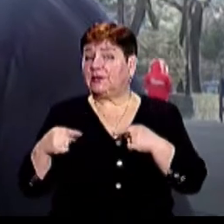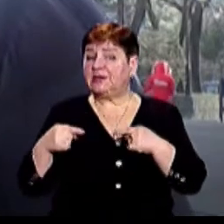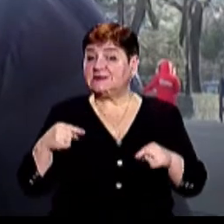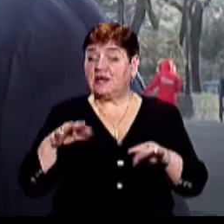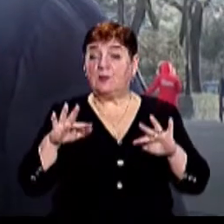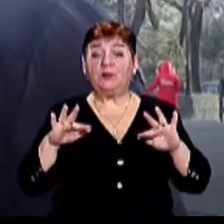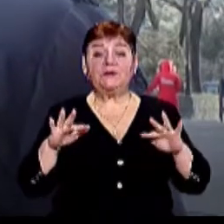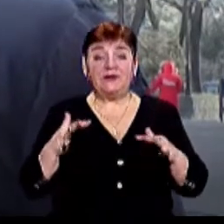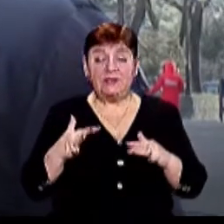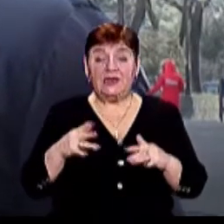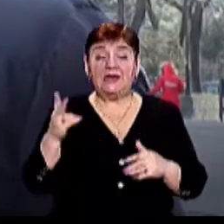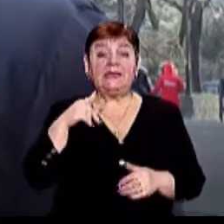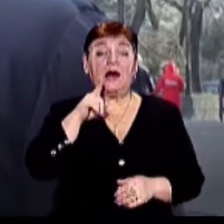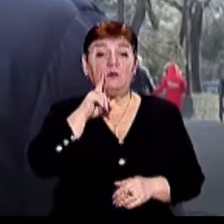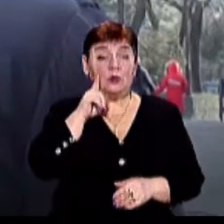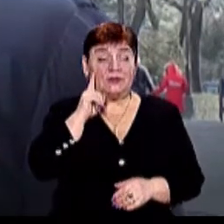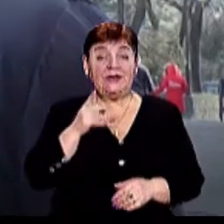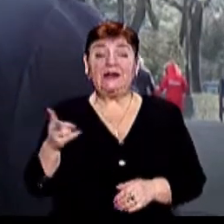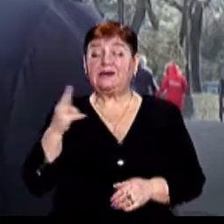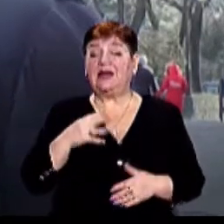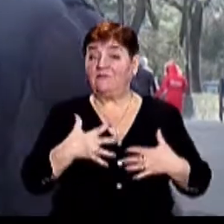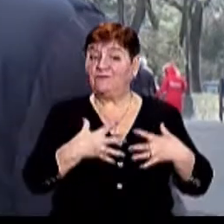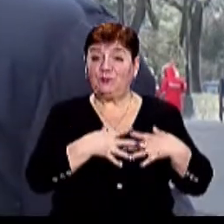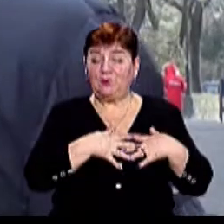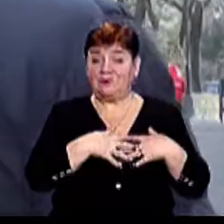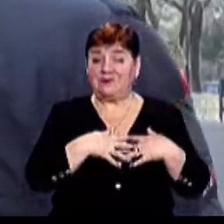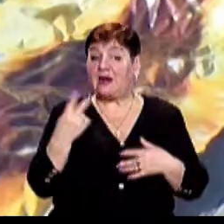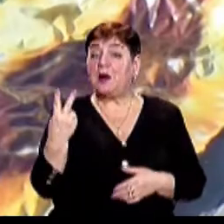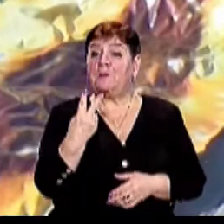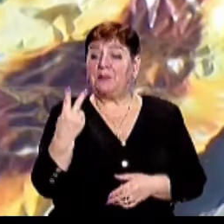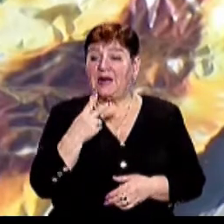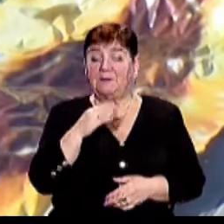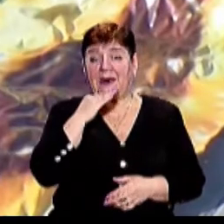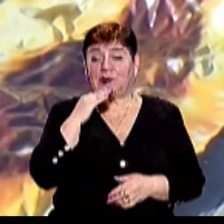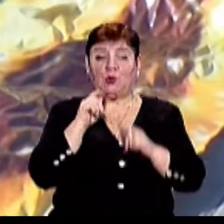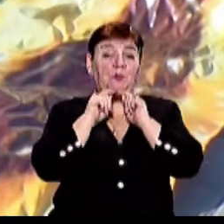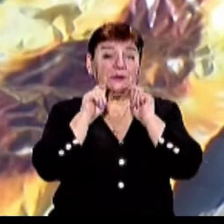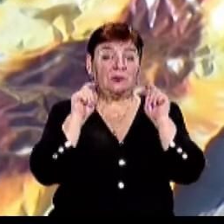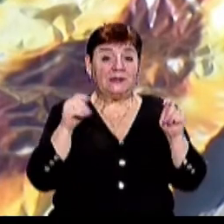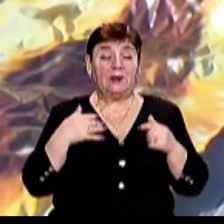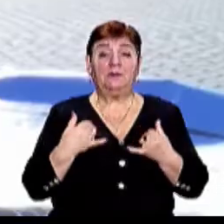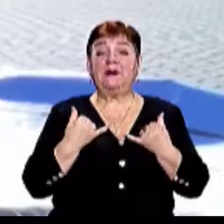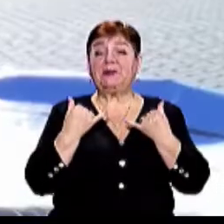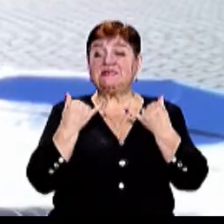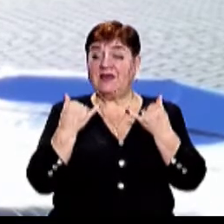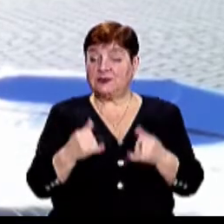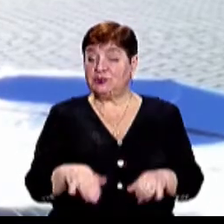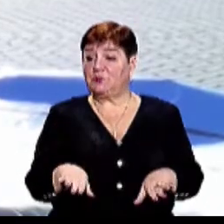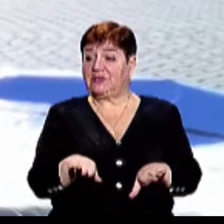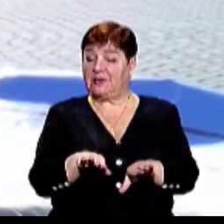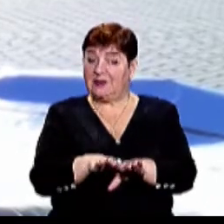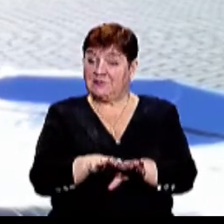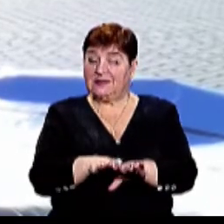для молоді, для закоханих пар, великий розіграш подарунків Другий день ми присвячуємо саме милинцям,